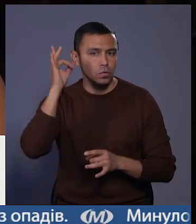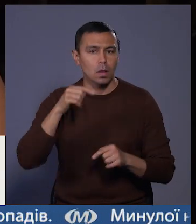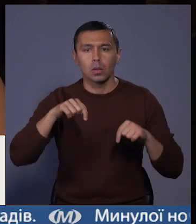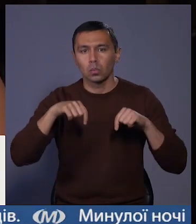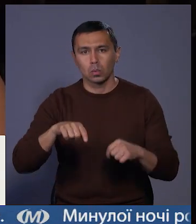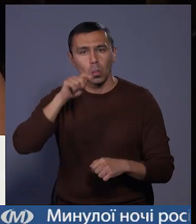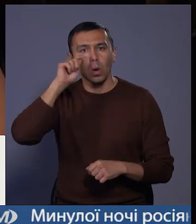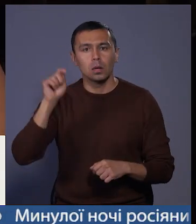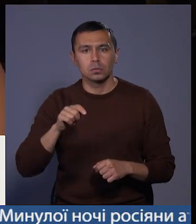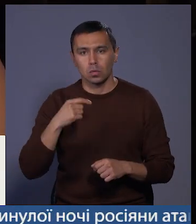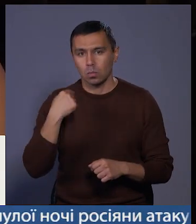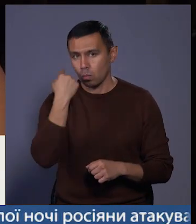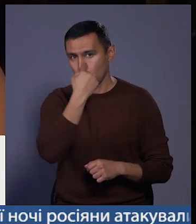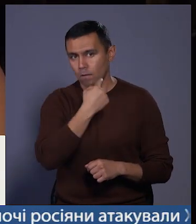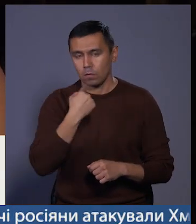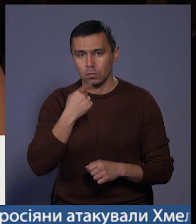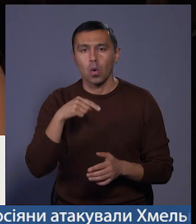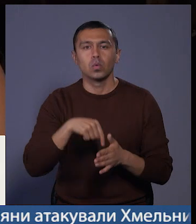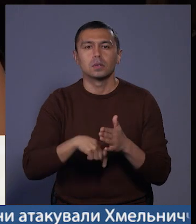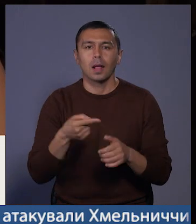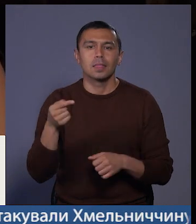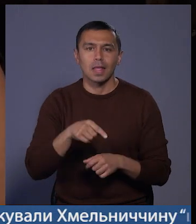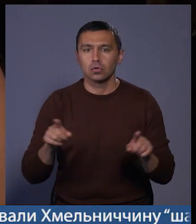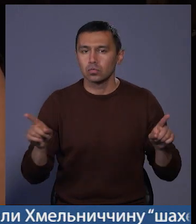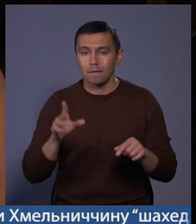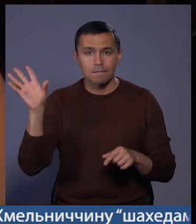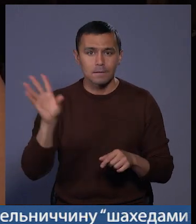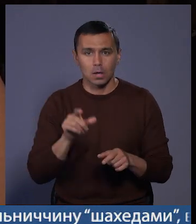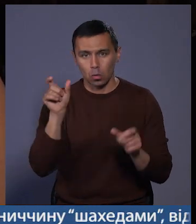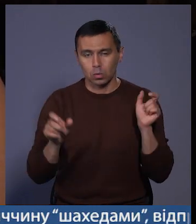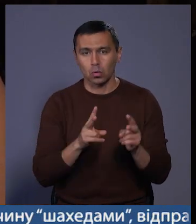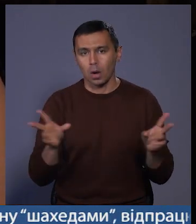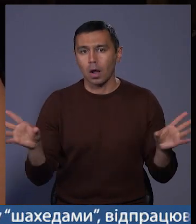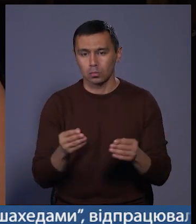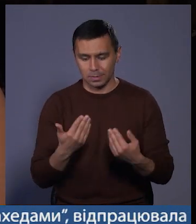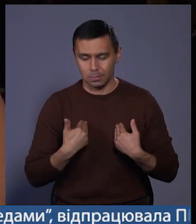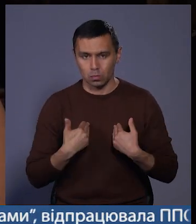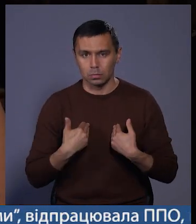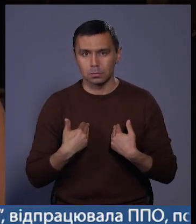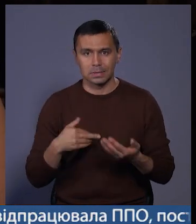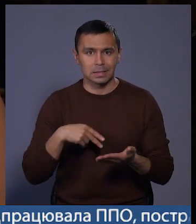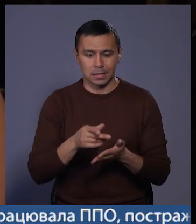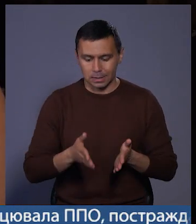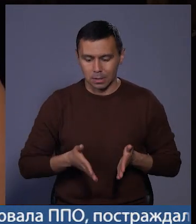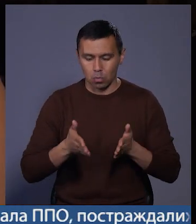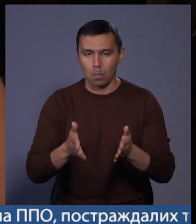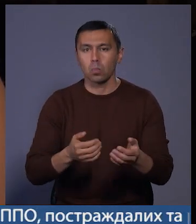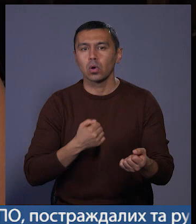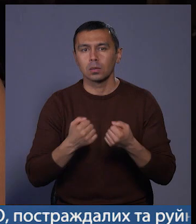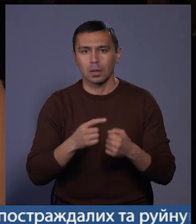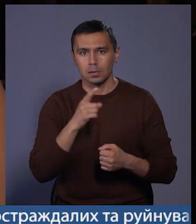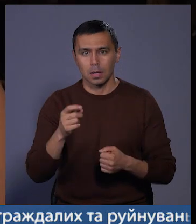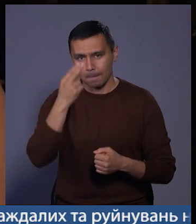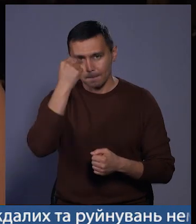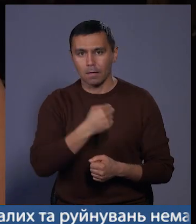українською мовою, означає те, що всі ці люди, котрі разом зі мною шляхом боротьби за